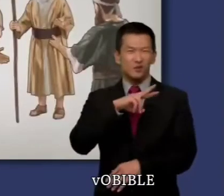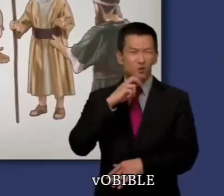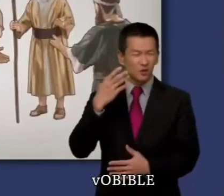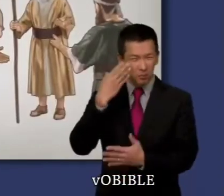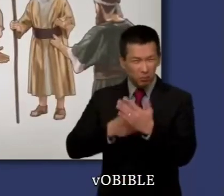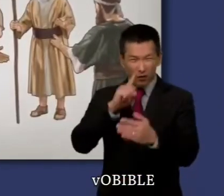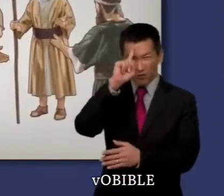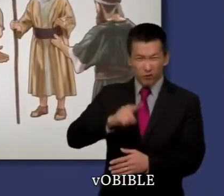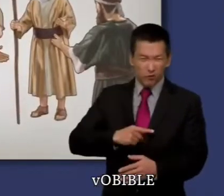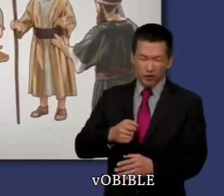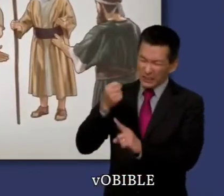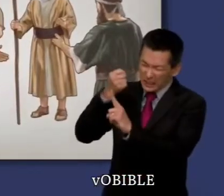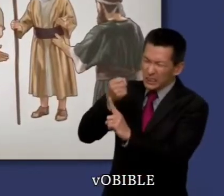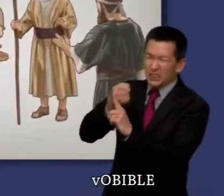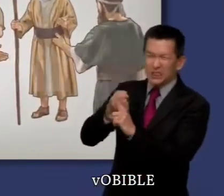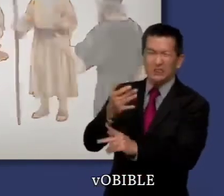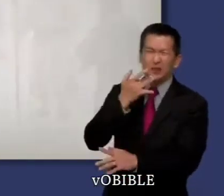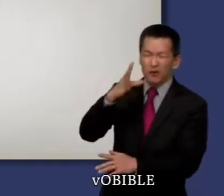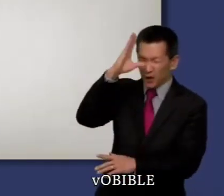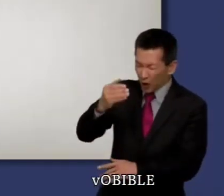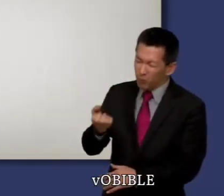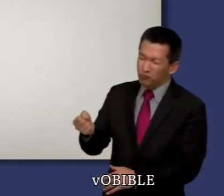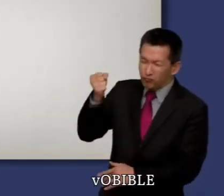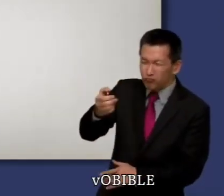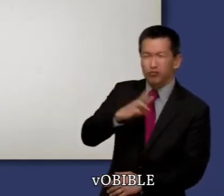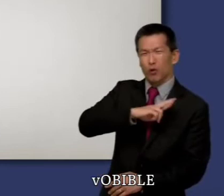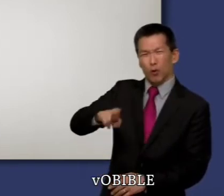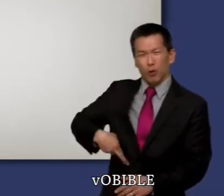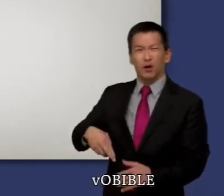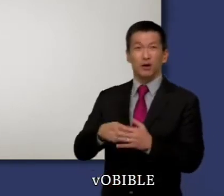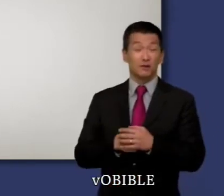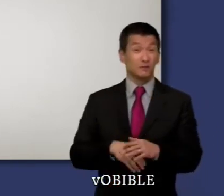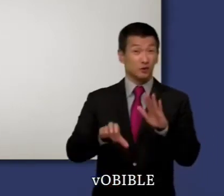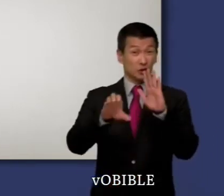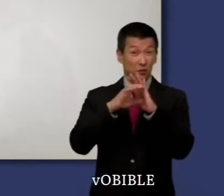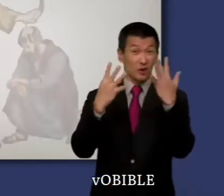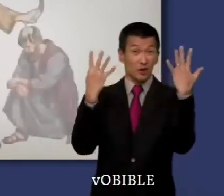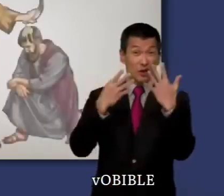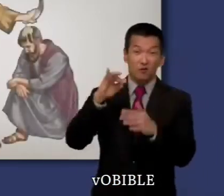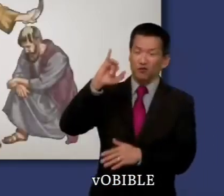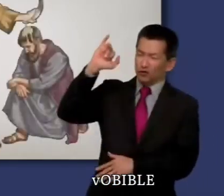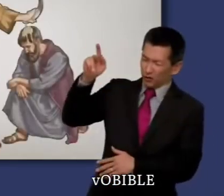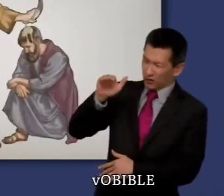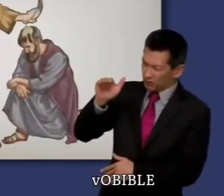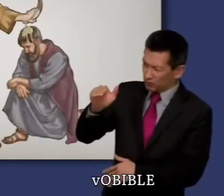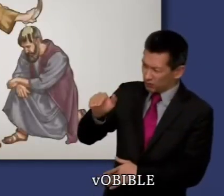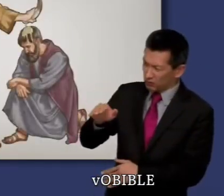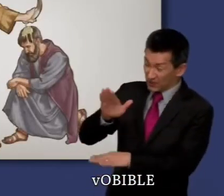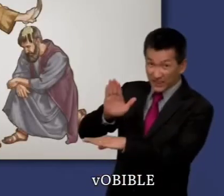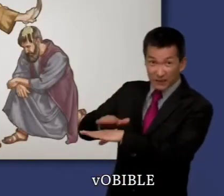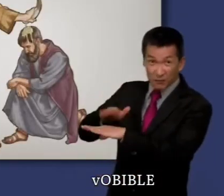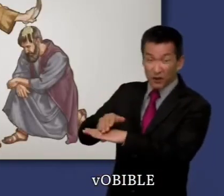Israélites réclament un roi par manque de foi. Dans le chapitre 9, Jéhovah demande à Samuel d'oindre